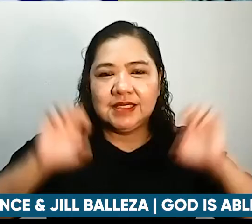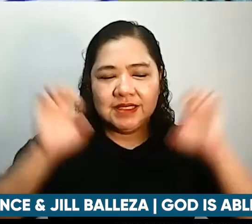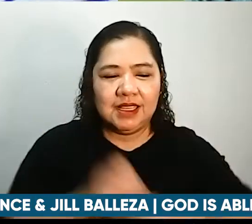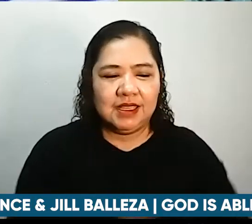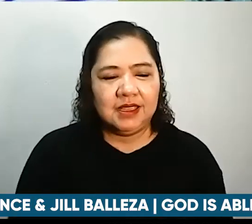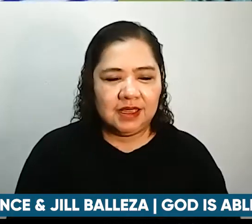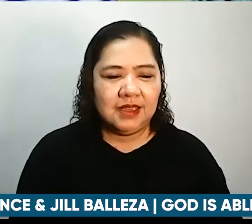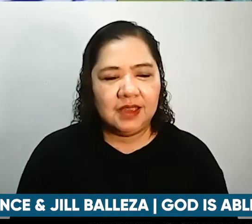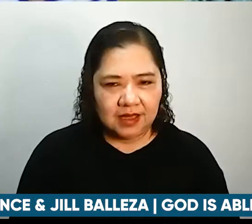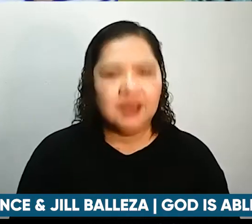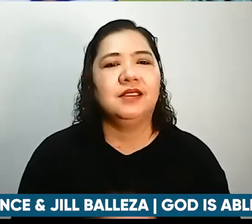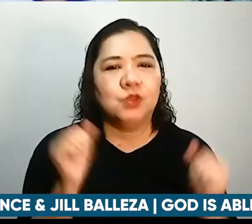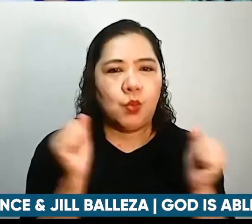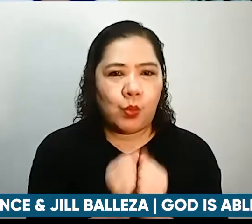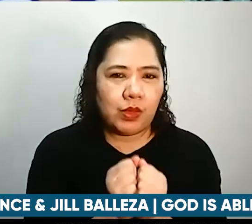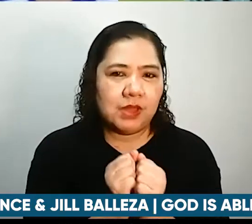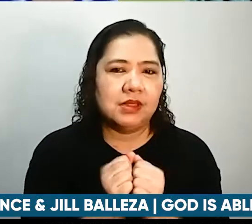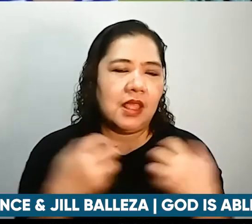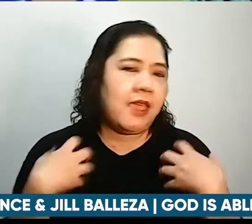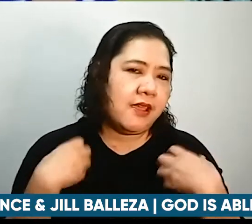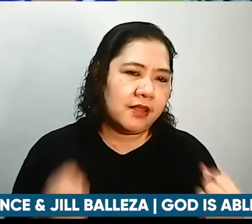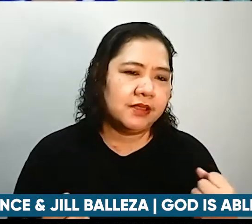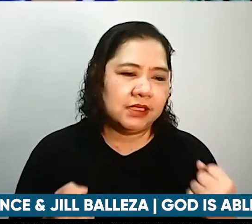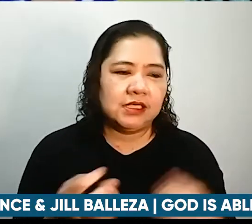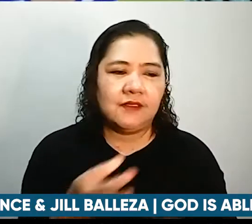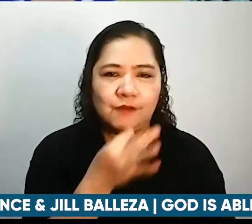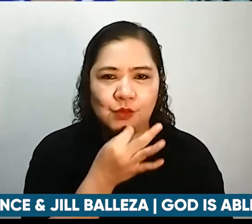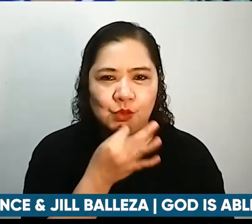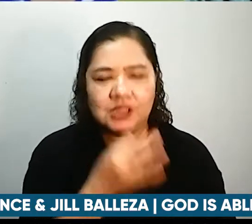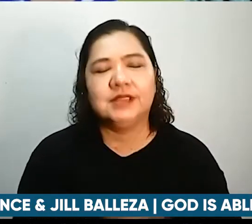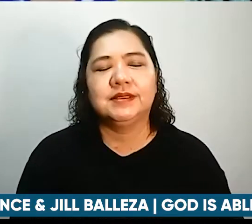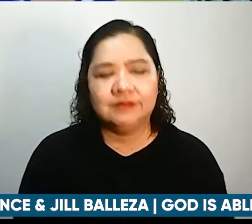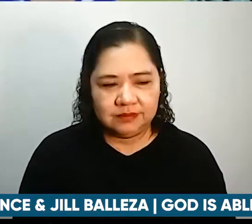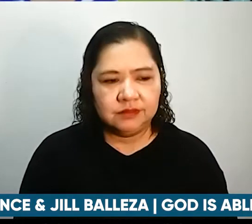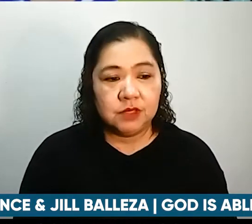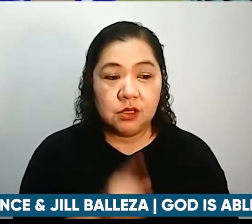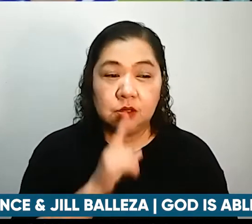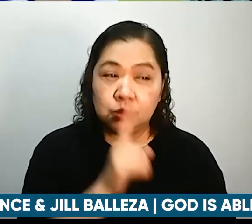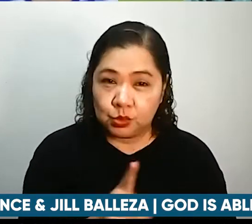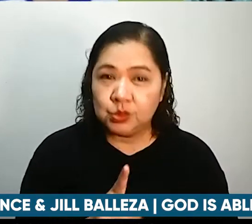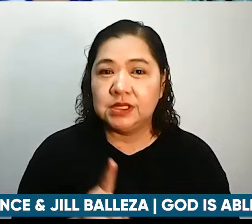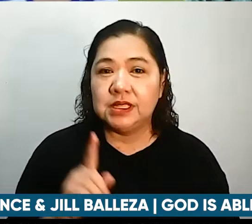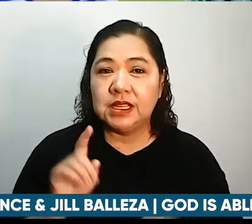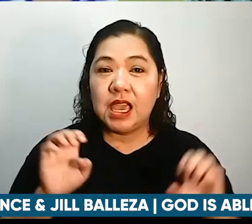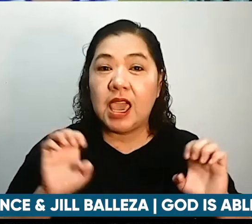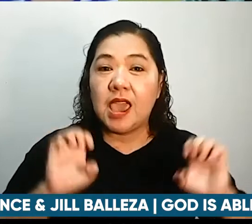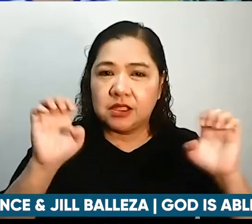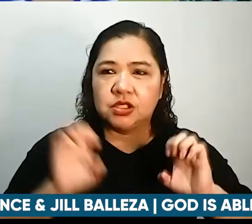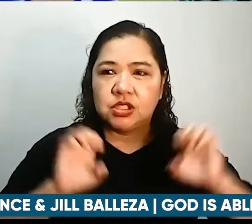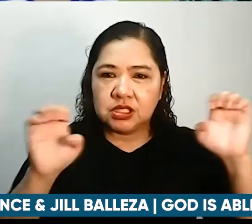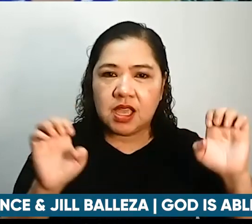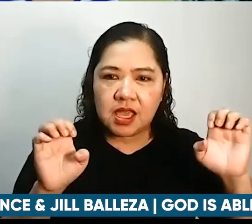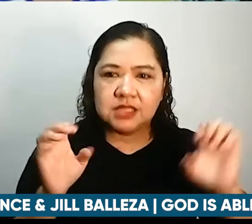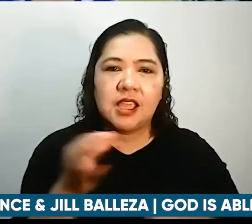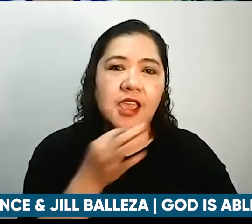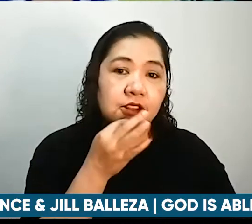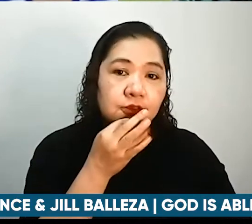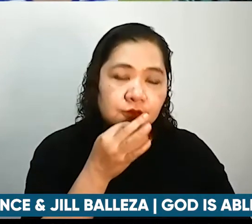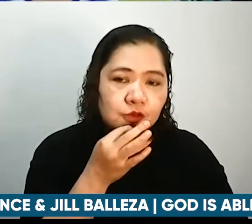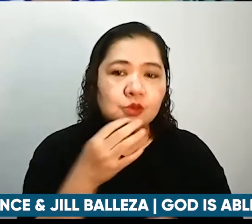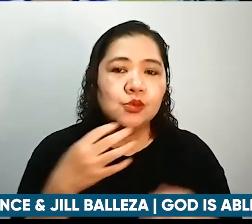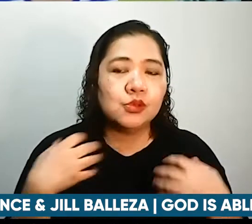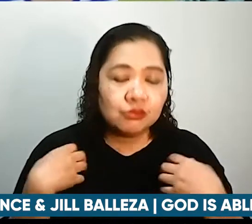healthy diet. Talaga, magkatambal talaga ang diet at exercise. Ano po, mga kagapay.